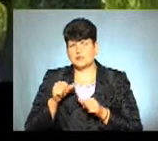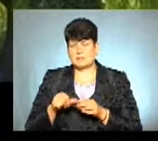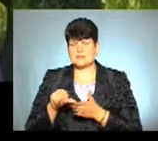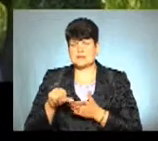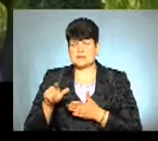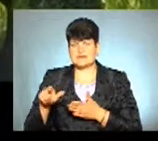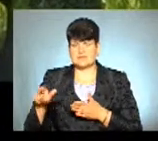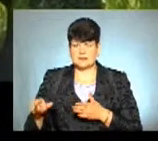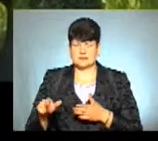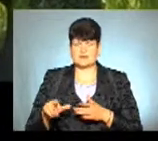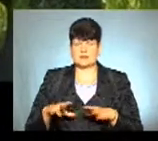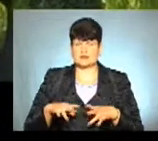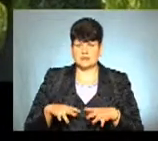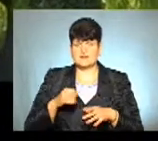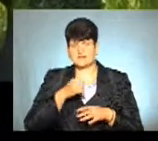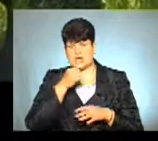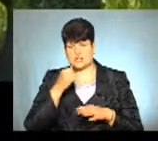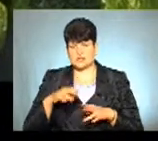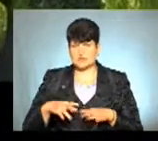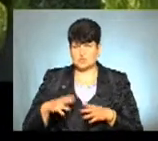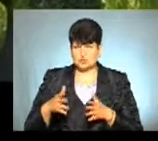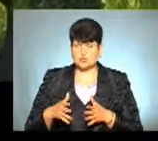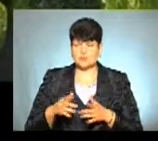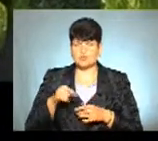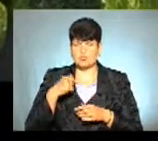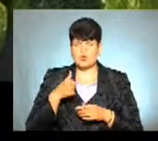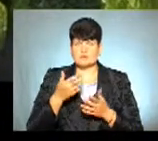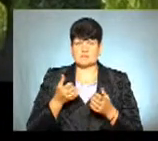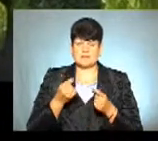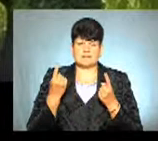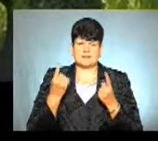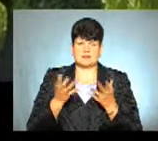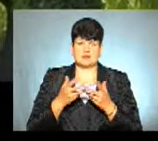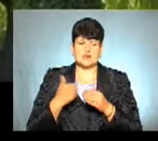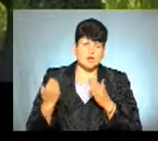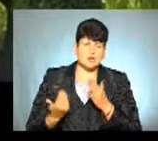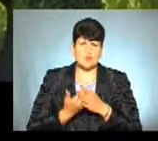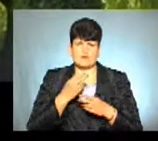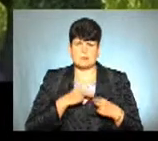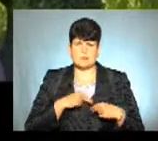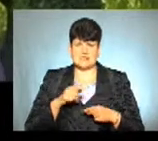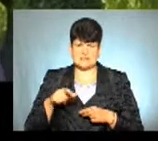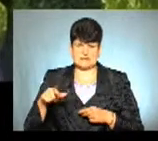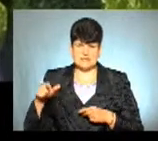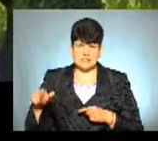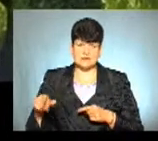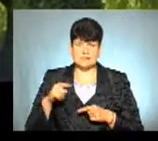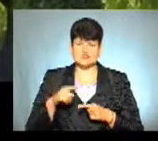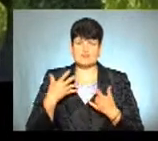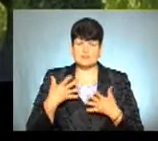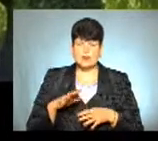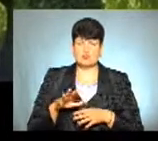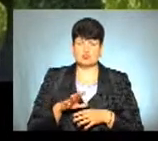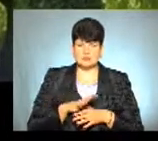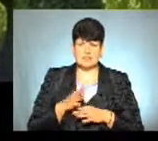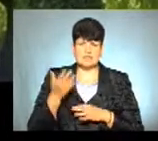тестування, інструкторів, старших інструкторів. Ми в цьому році набрали велику кількість нових працівників, так як ті, що вже були